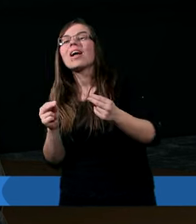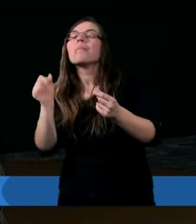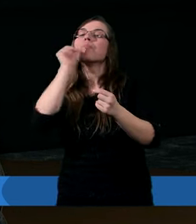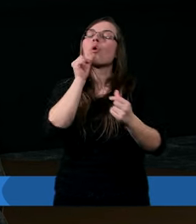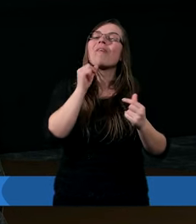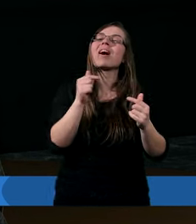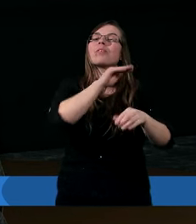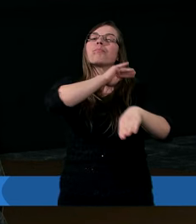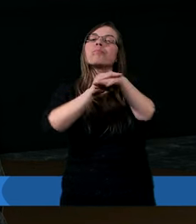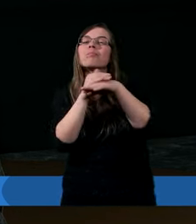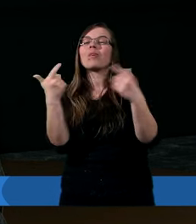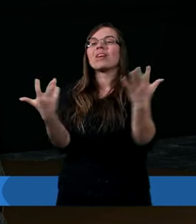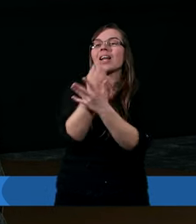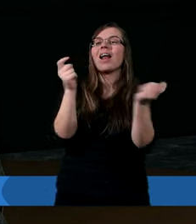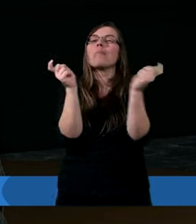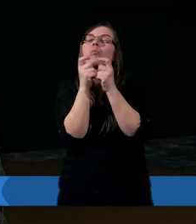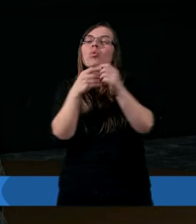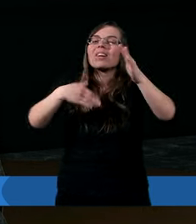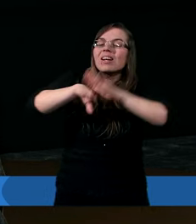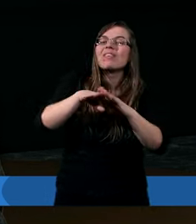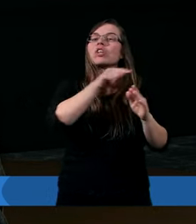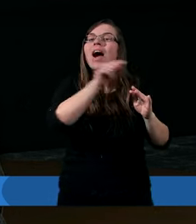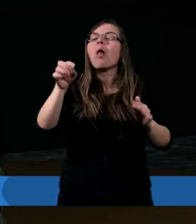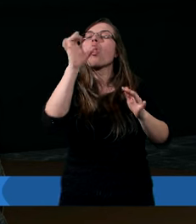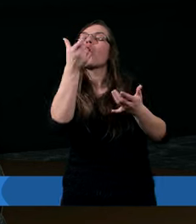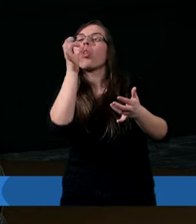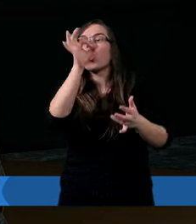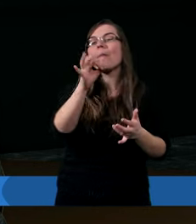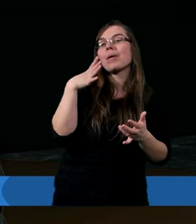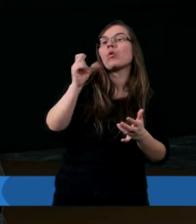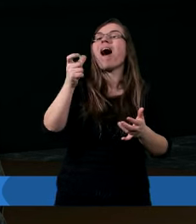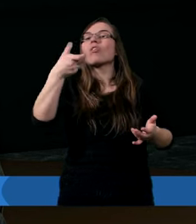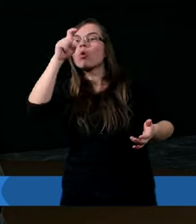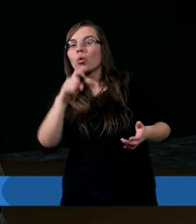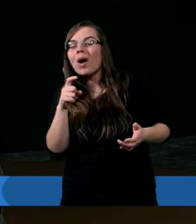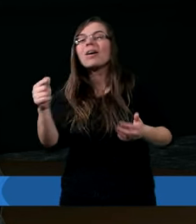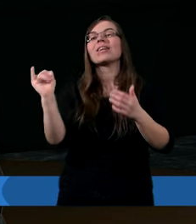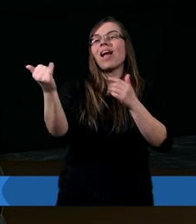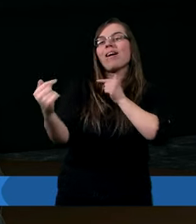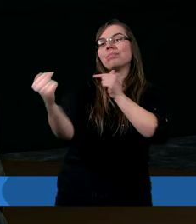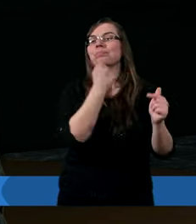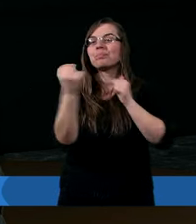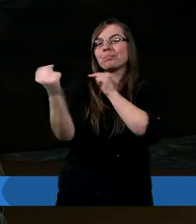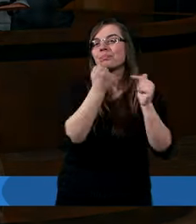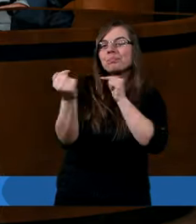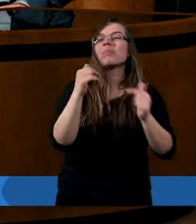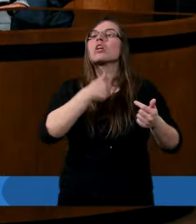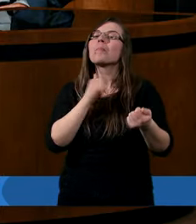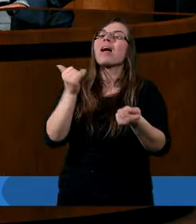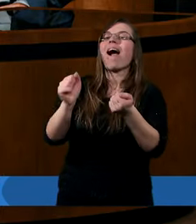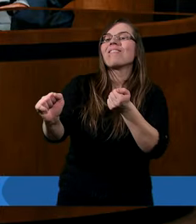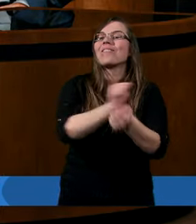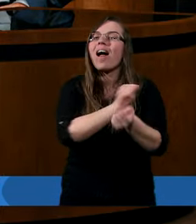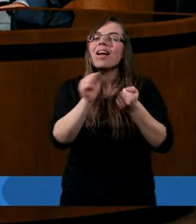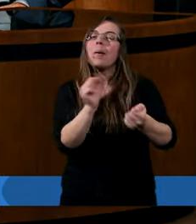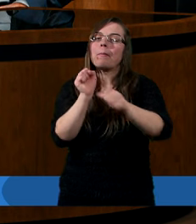że można inaczej i można lepiej. I w pewnym momencie ktoś mówi, słuchaj, dlaczego musisz wybierać zło i tę walkę jakby